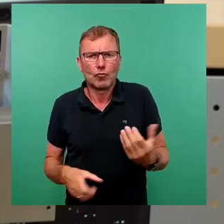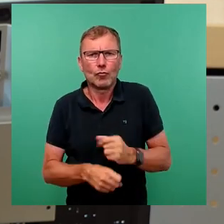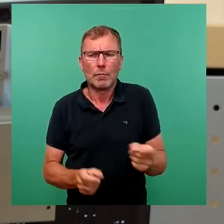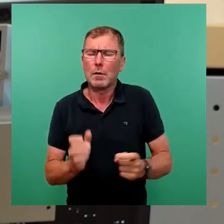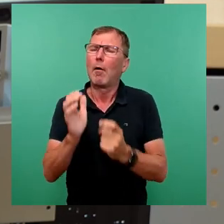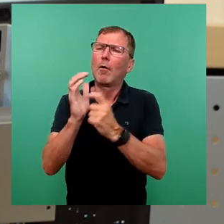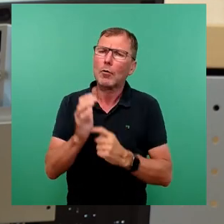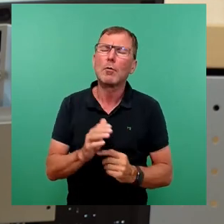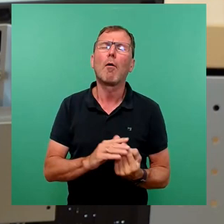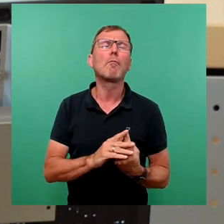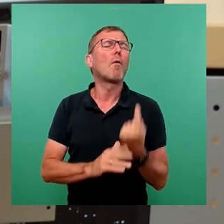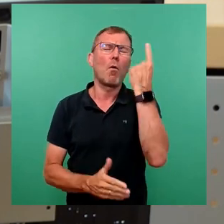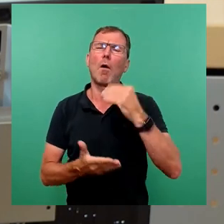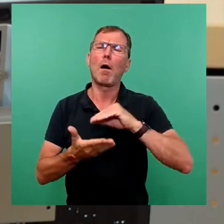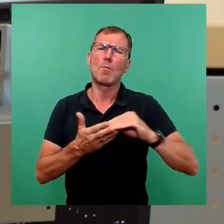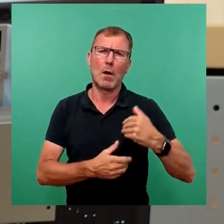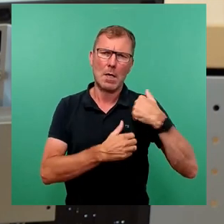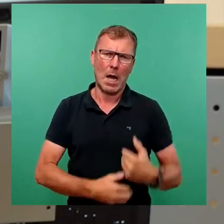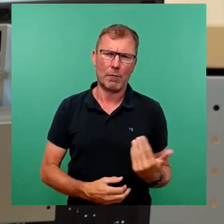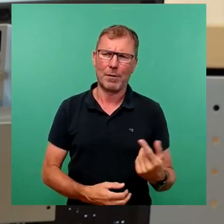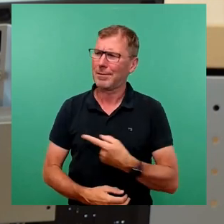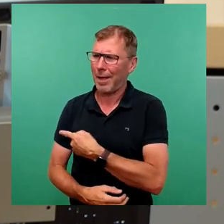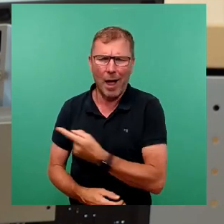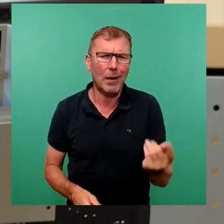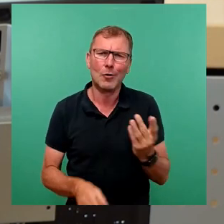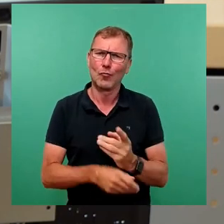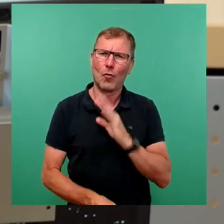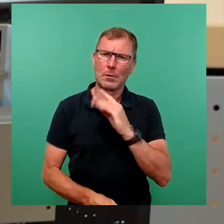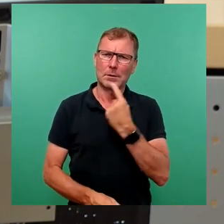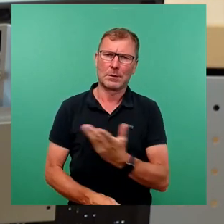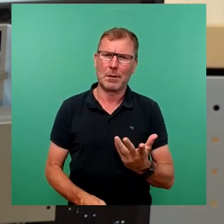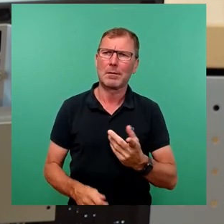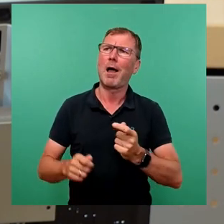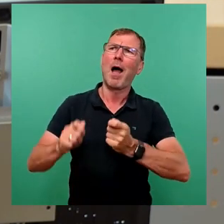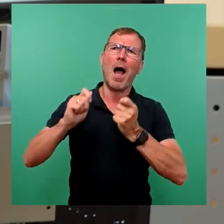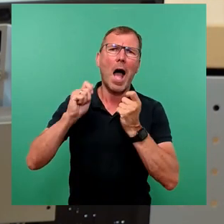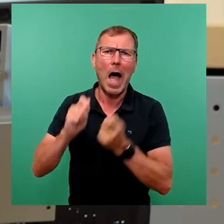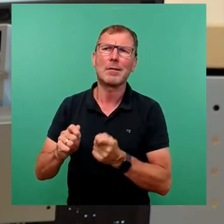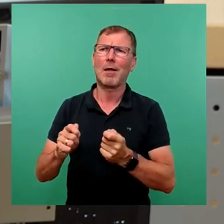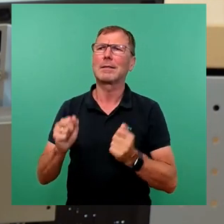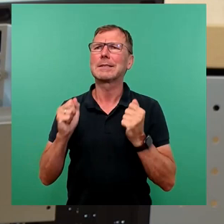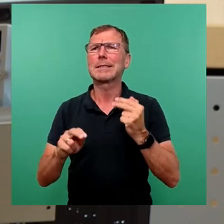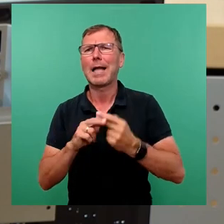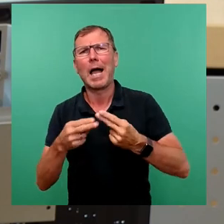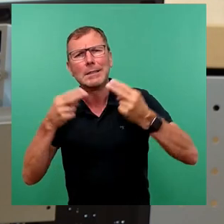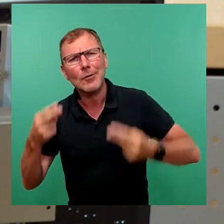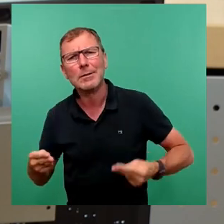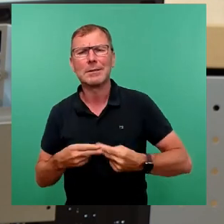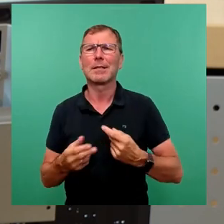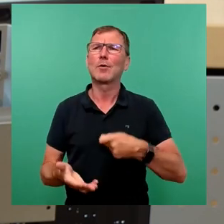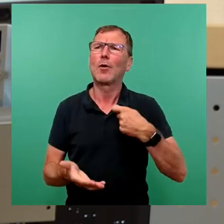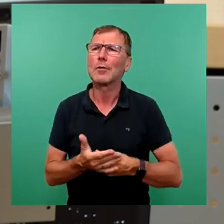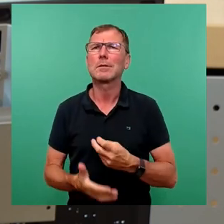sind hoher bürokratischer Aufwand, das wurde von meinen Vorrednern bereits gesagt, für die Beantragung, erhebliche Sicherheitskonzepte, Kosten für Energie und